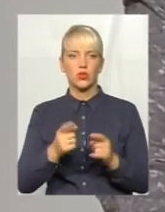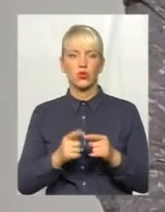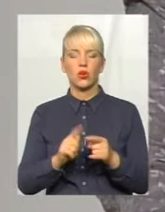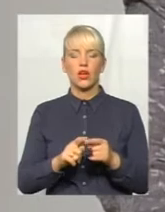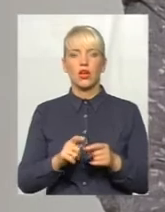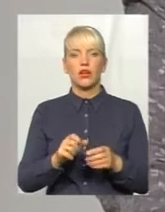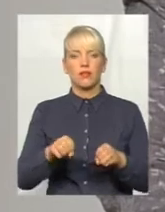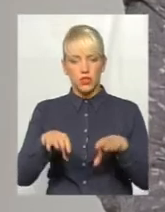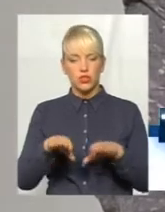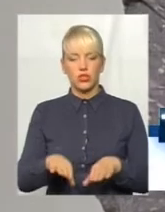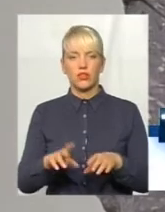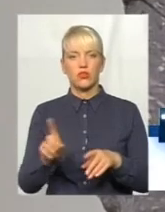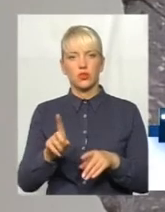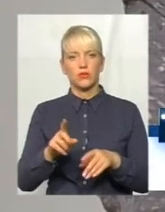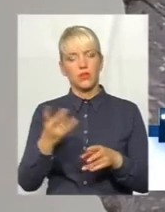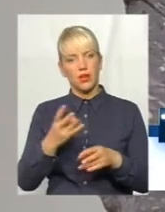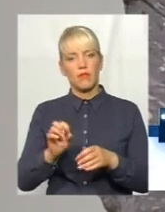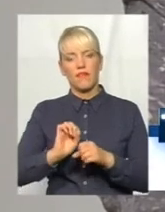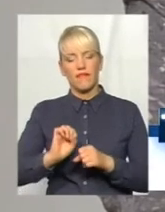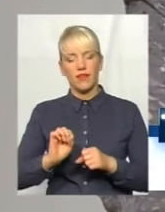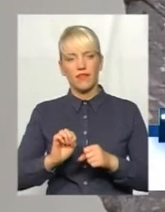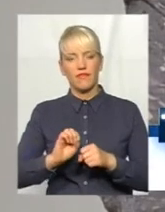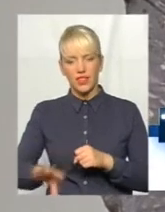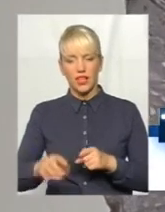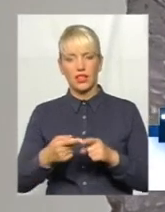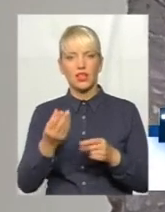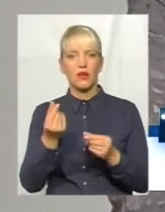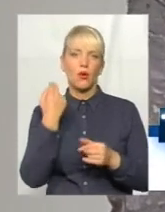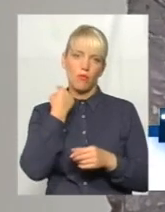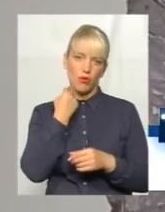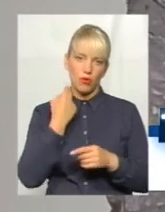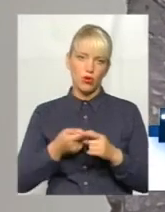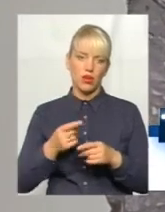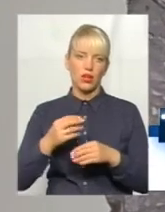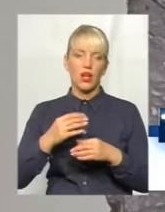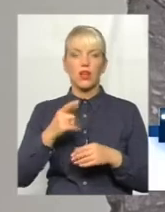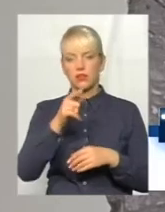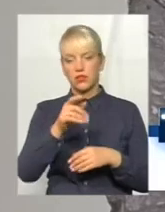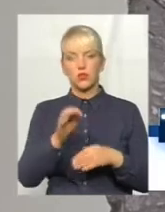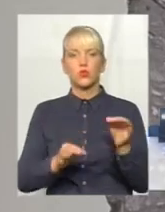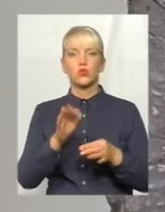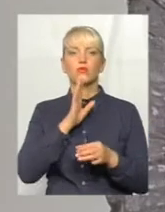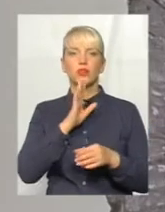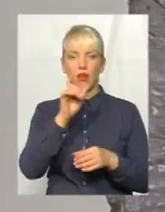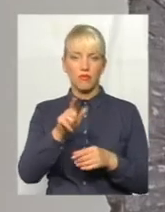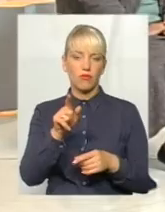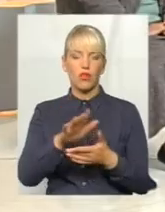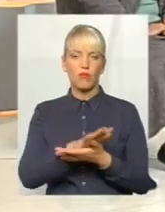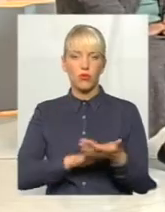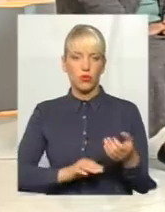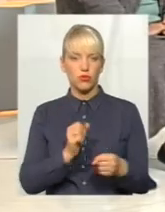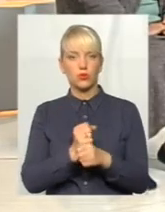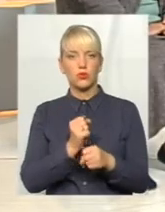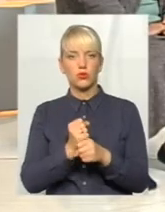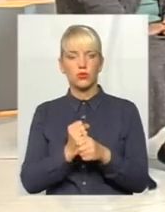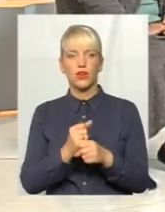яких ми не брали, мій чоловік і не підписувався на документах, вона далі працює і навіть сумнів немає в